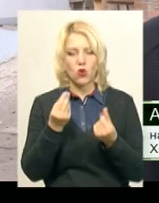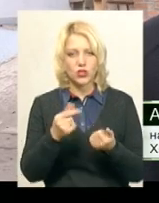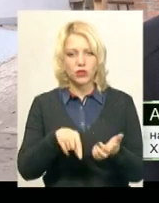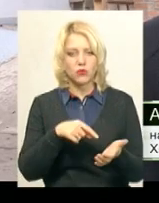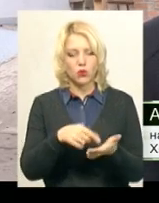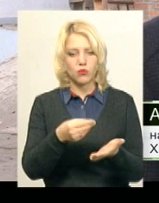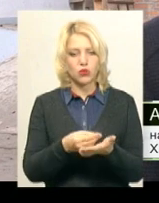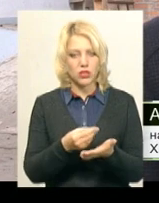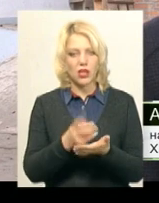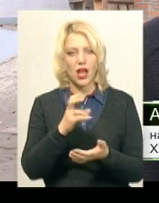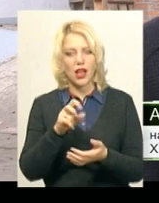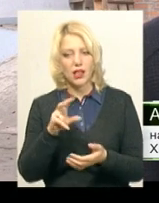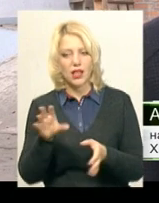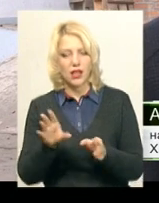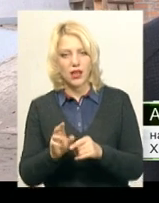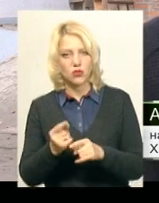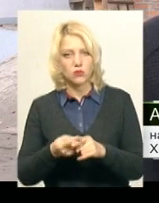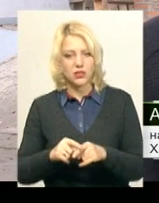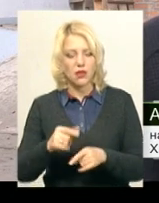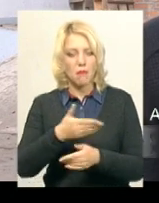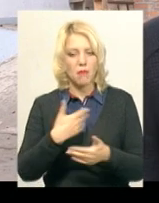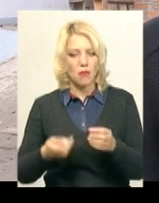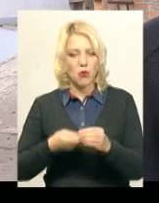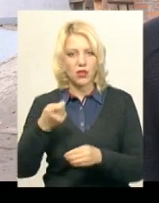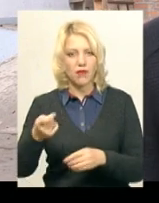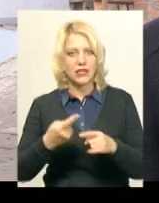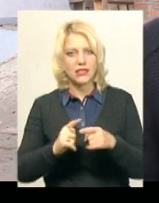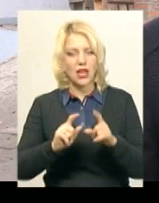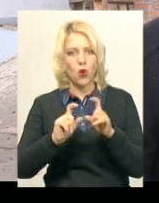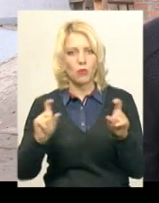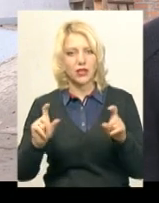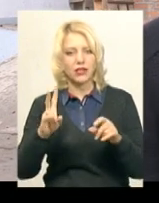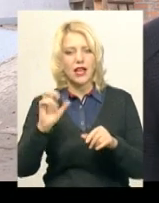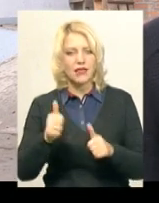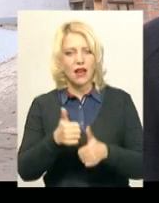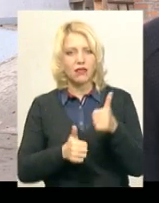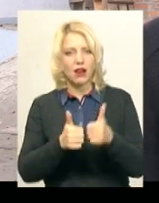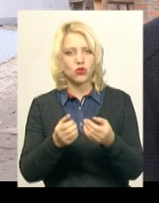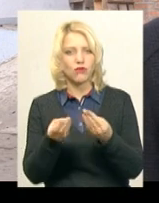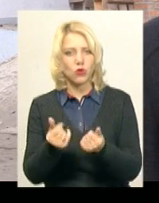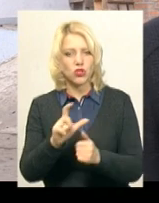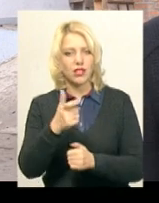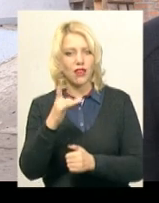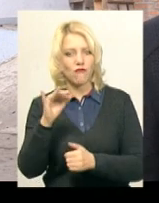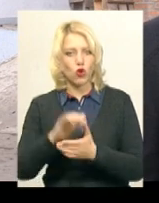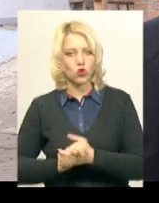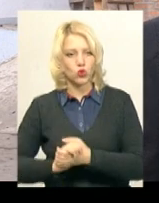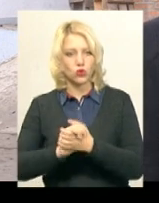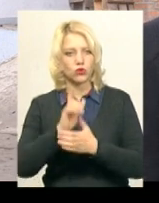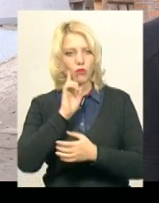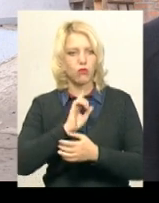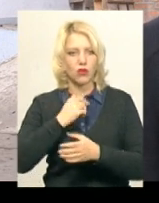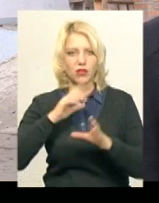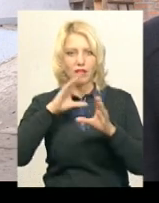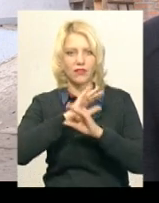але разом з тим ми подавали вже даний об'єкт на грантові кошти Євросоюзу. Поки що нам не